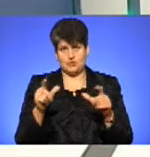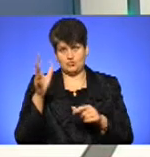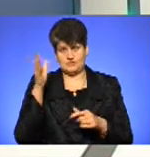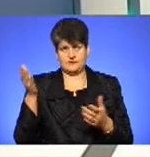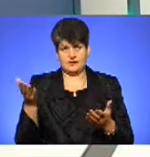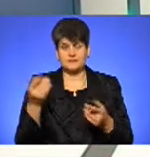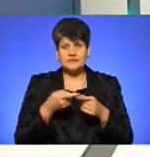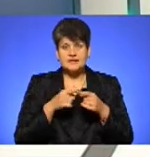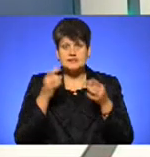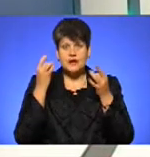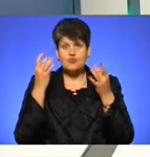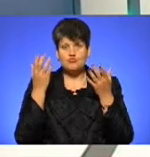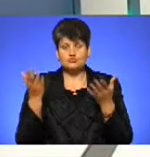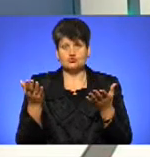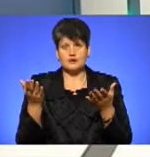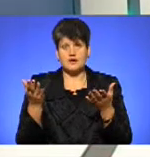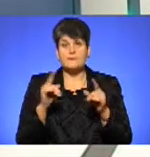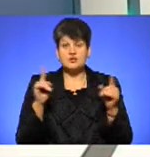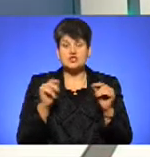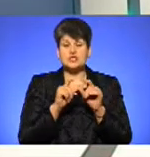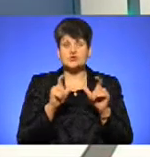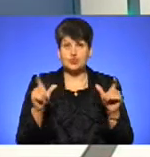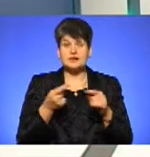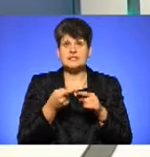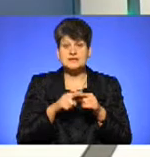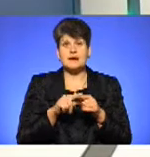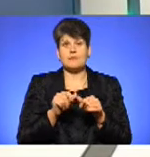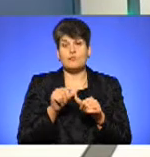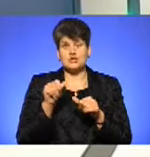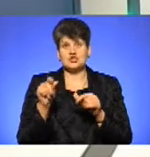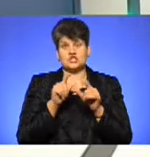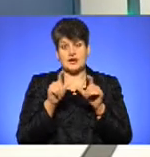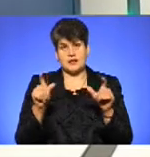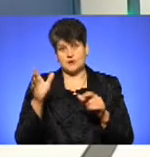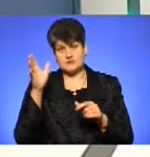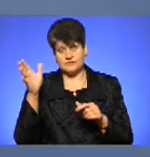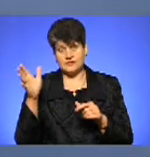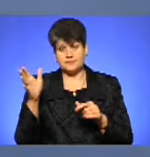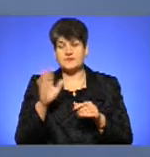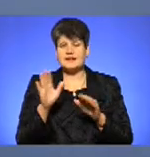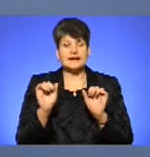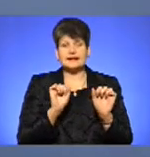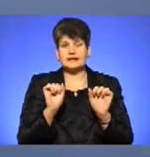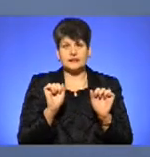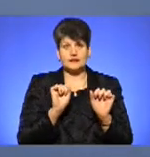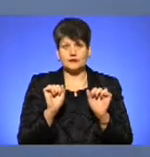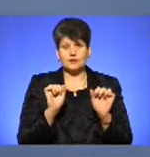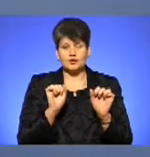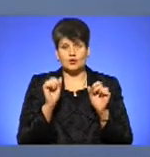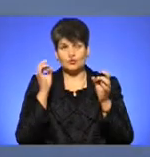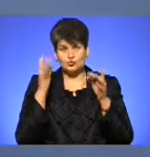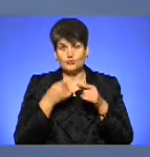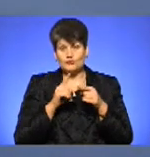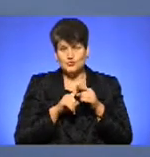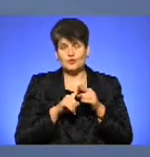культура – це культура, але музична школа – це позашкільна освіта. Хоча я не курую культуру в цьому уряді, бо всі